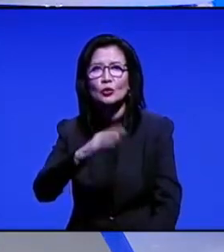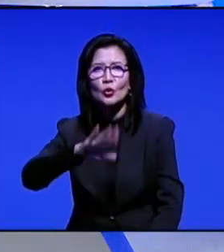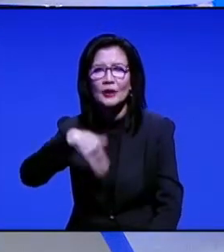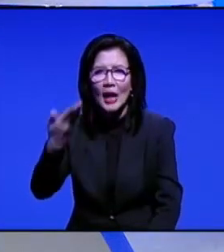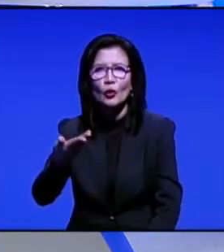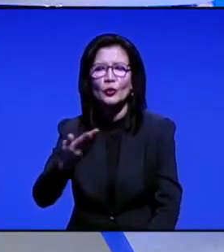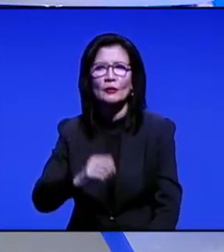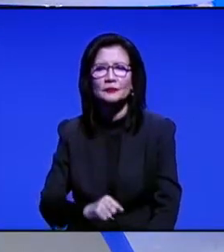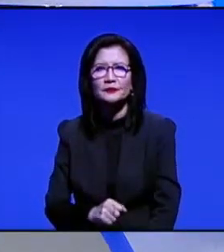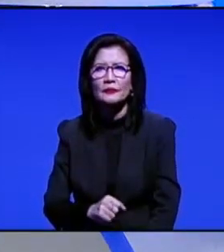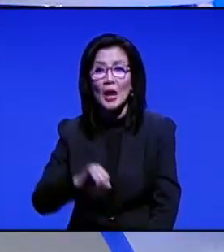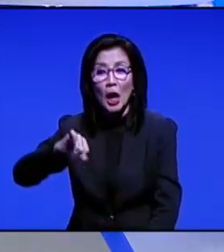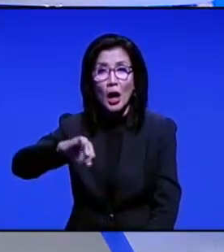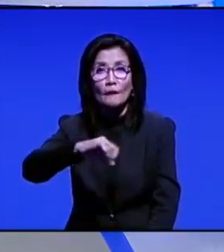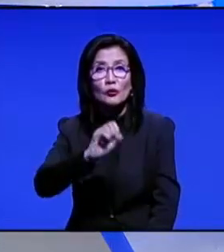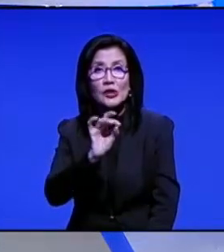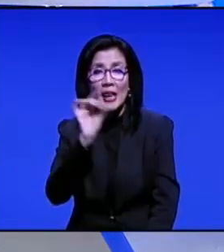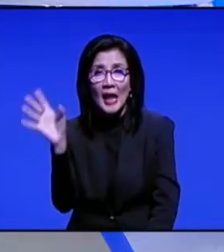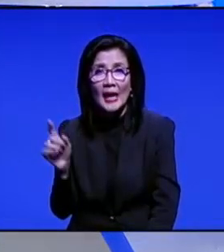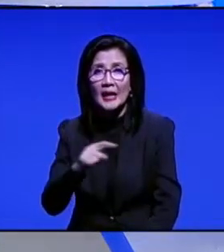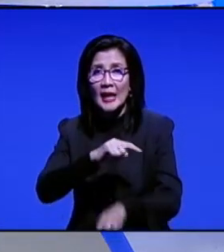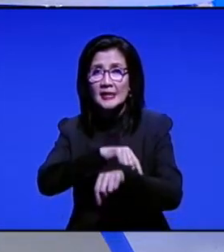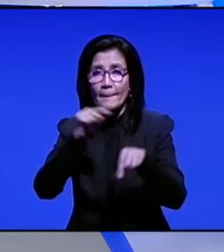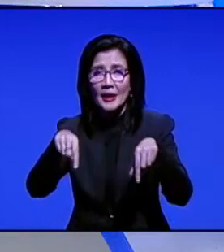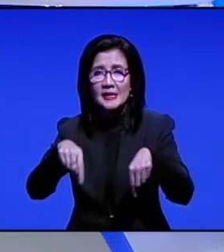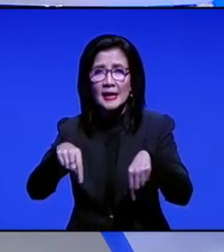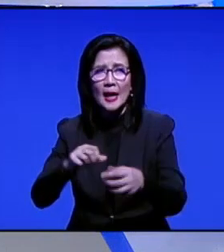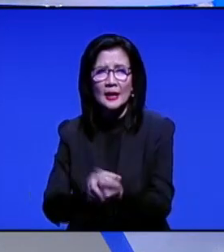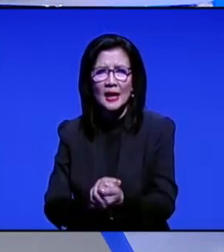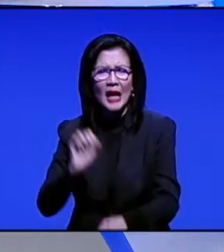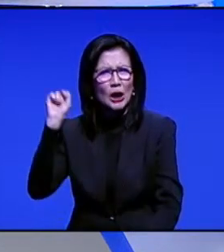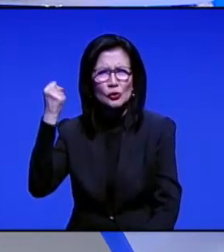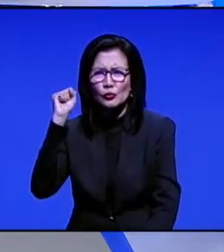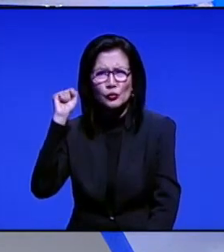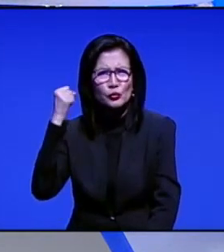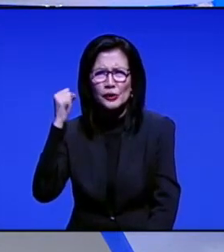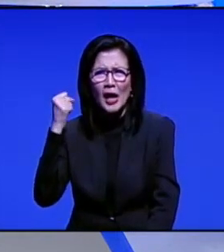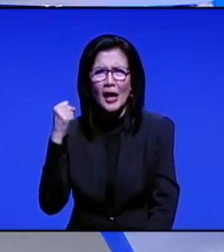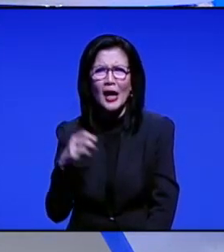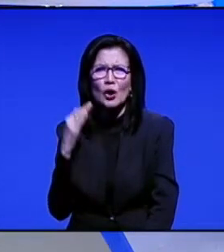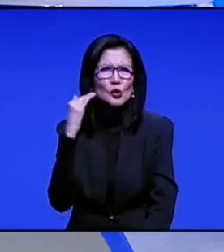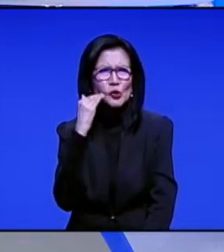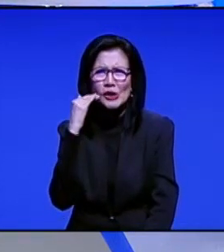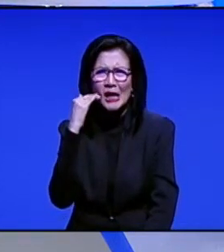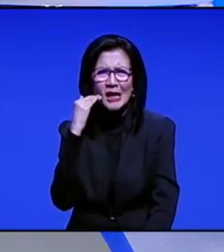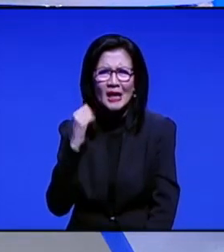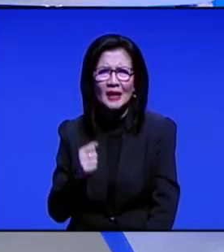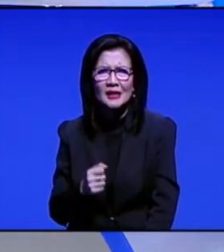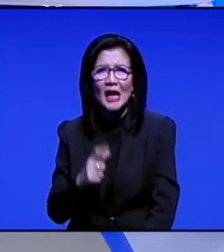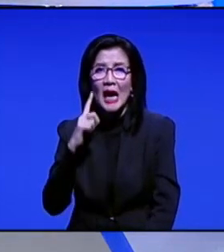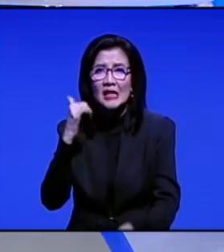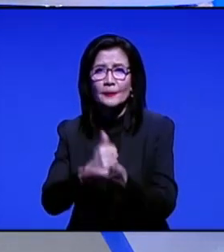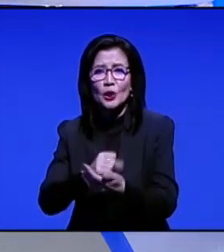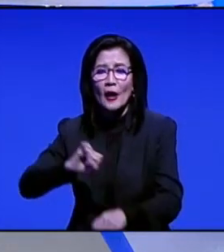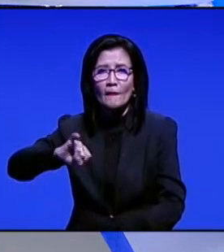Virus menular yang satu ini juga hingga sekarang menjadi momok karena begitu sulitnya untuk mengantisipasinya. Karena sebenarnya